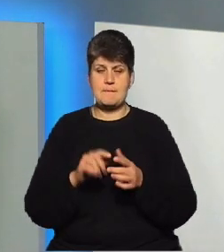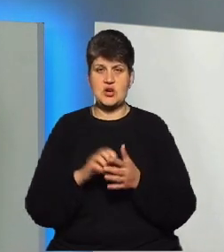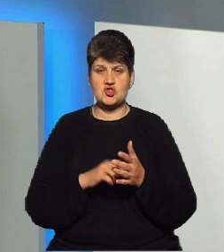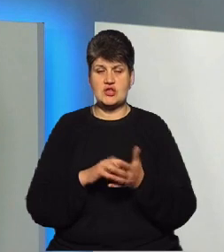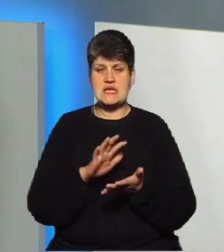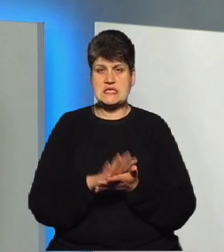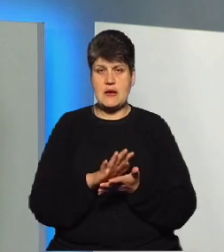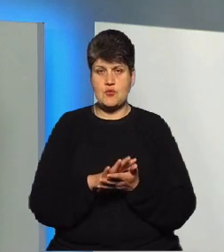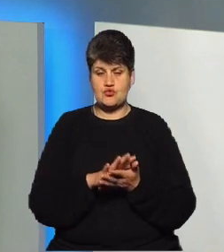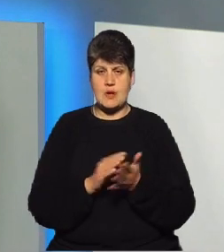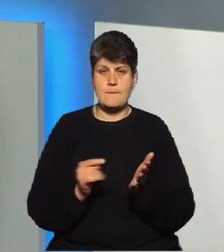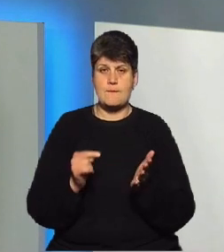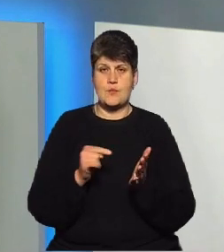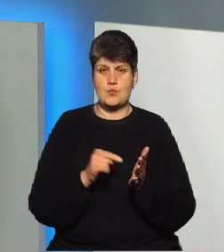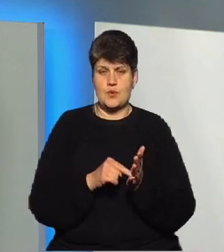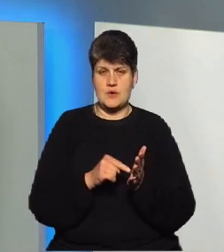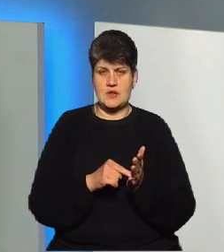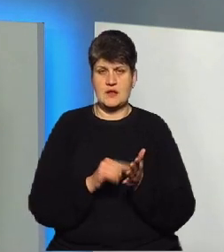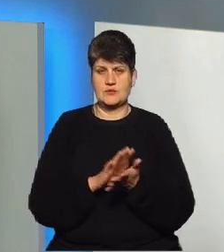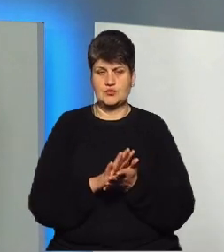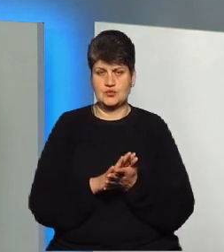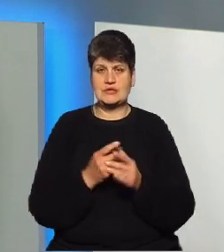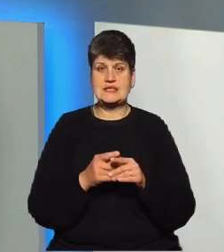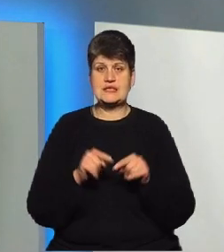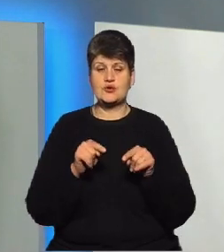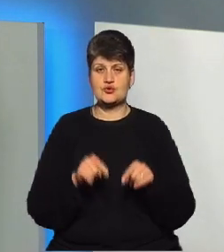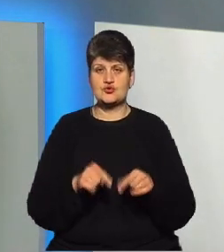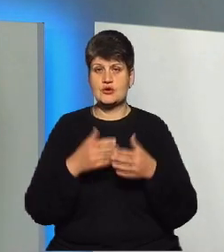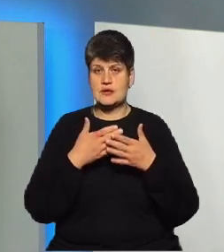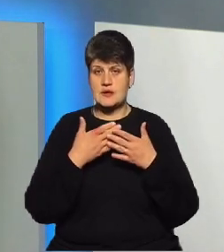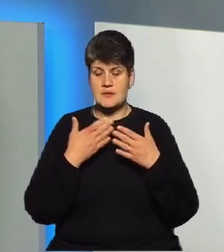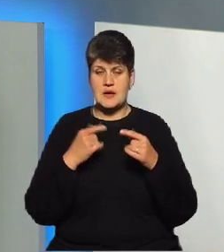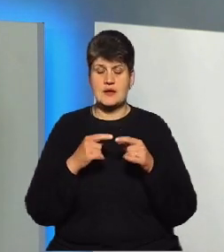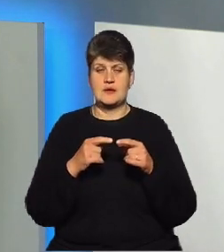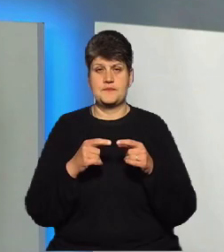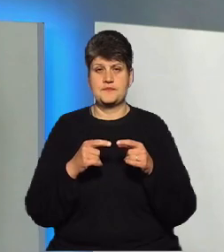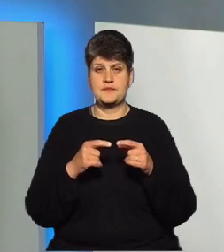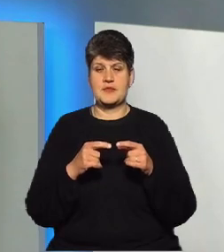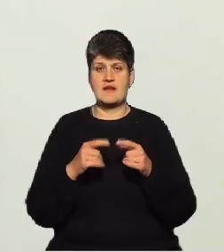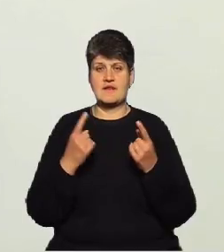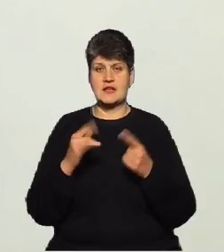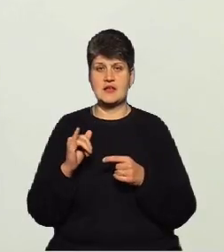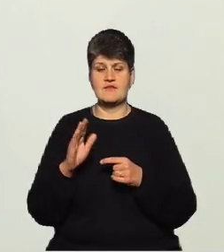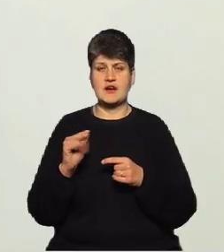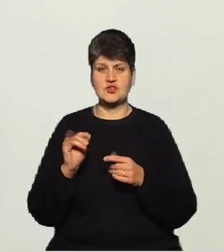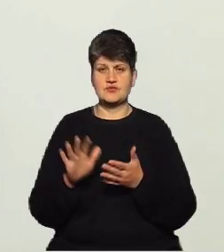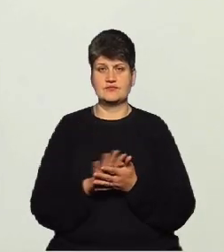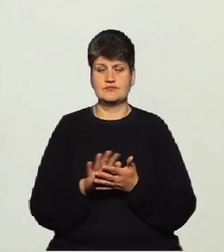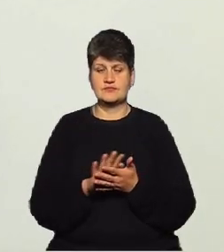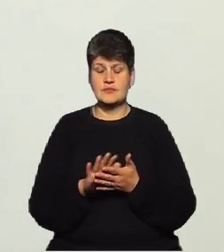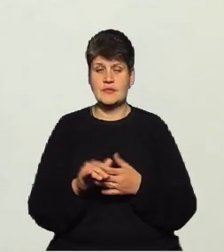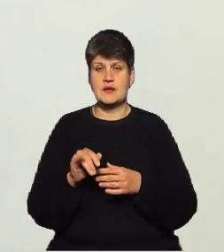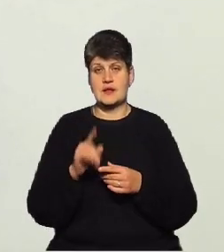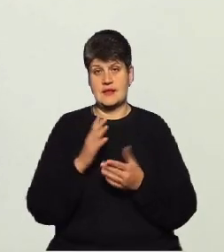потрапляння у цього бурого осаду, це відсутність станції злізня на водозаборі в Верхньовачівському і наявність поки що